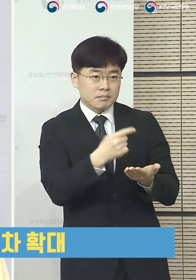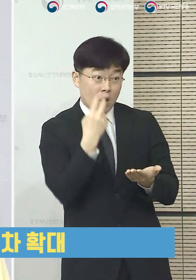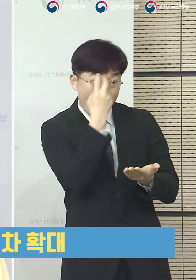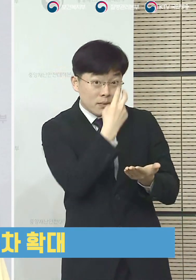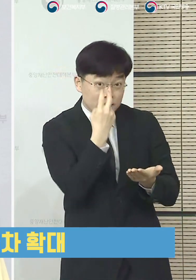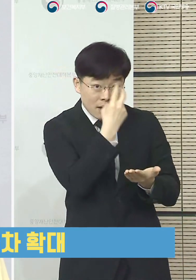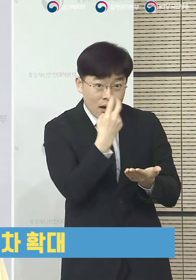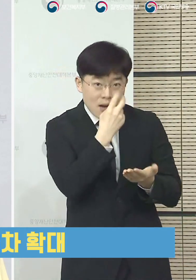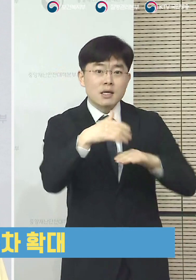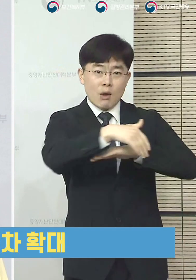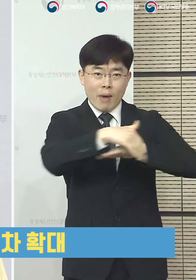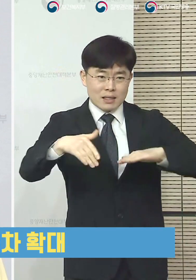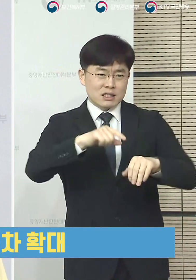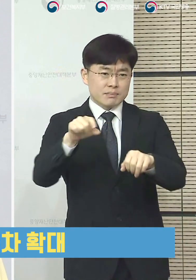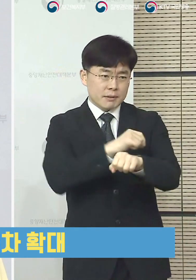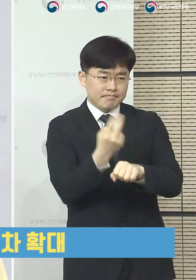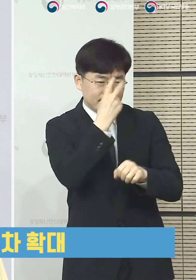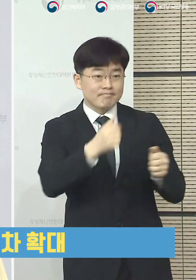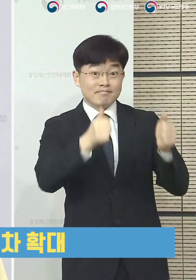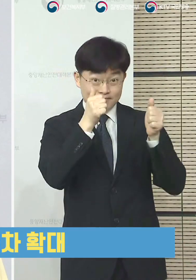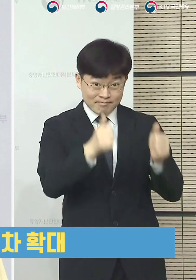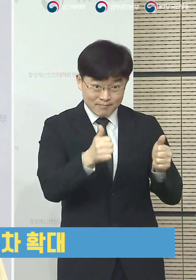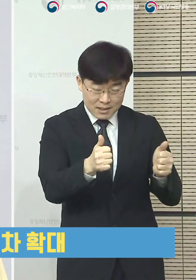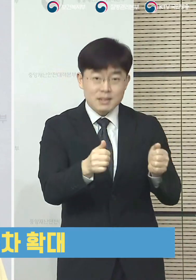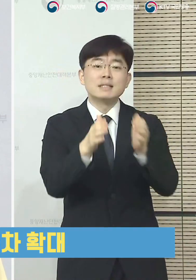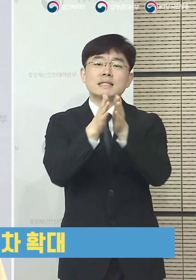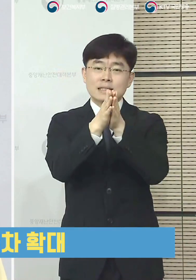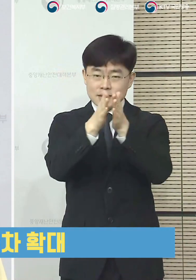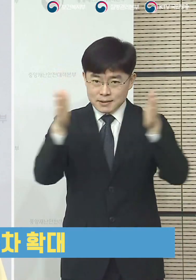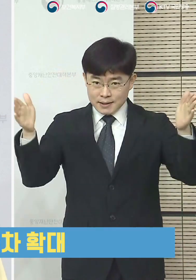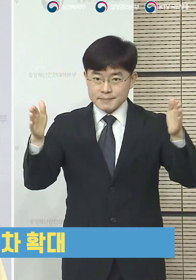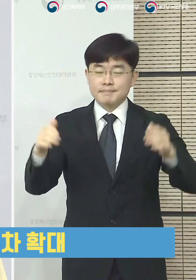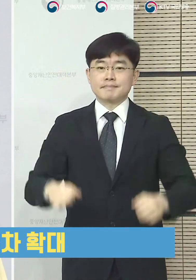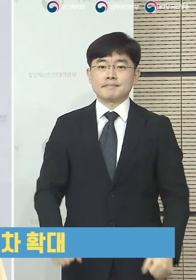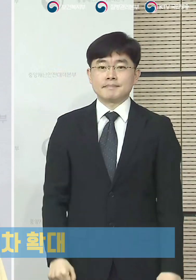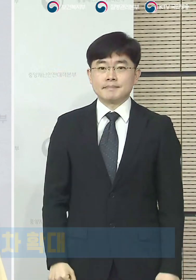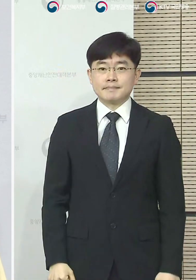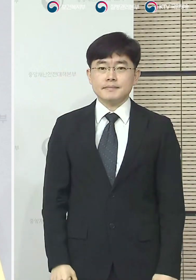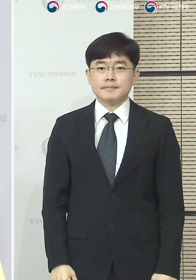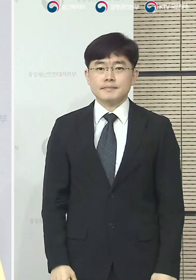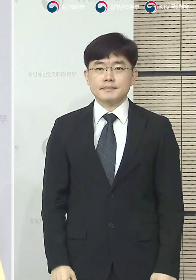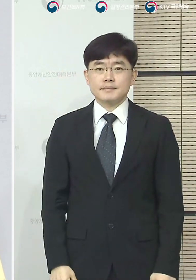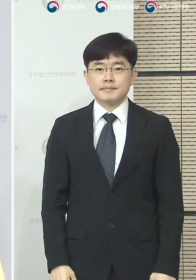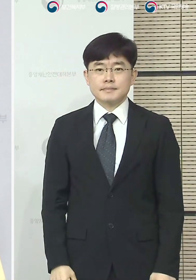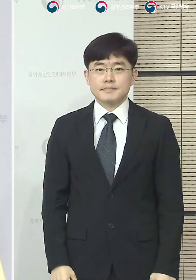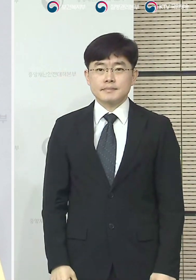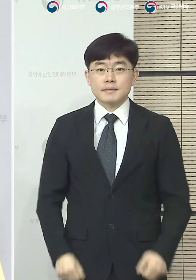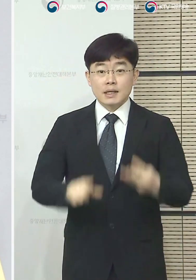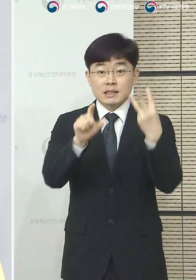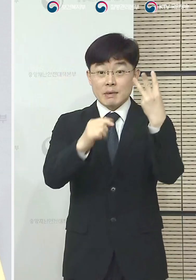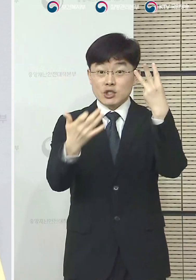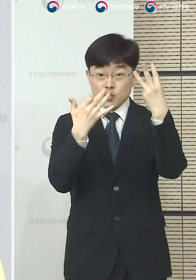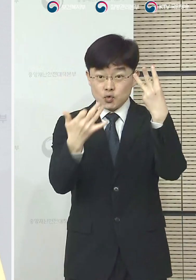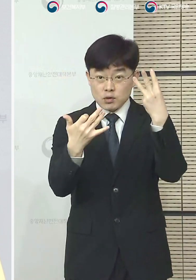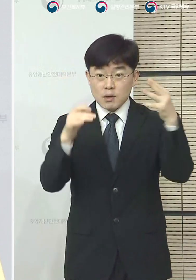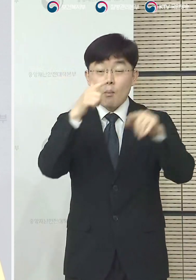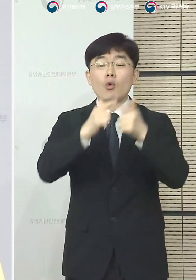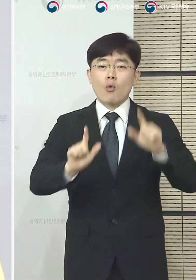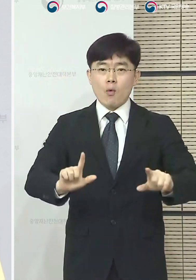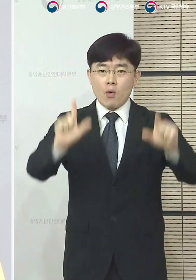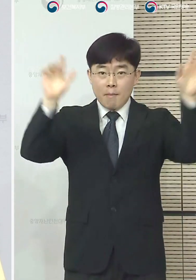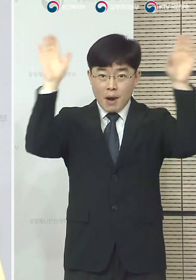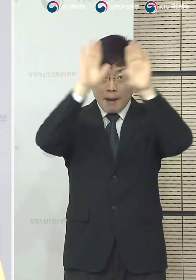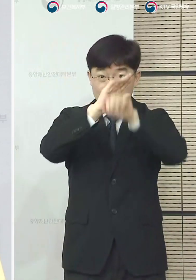입국자에 대하여 특별 입국 절차를 확대하여 실시키로 결정하였습니다. 3월 19일 목요일